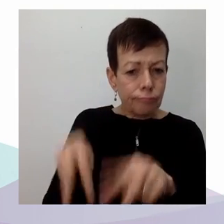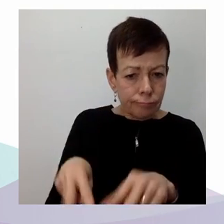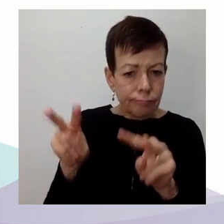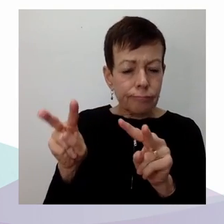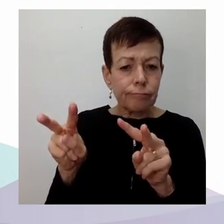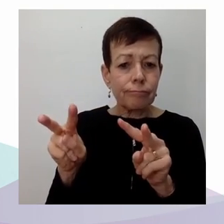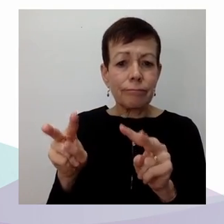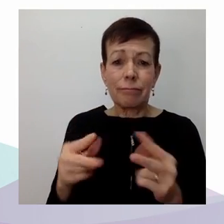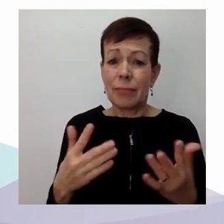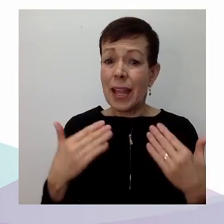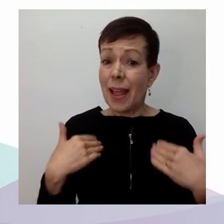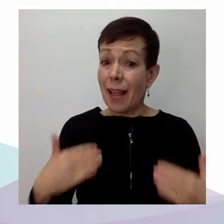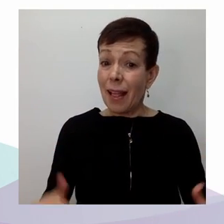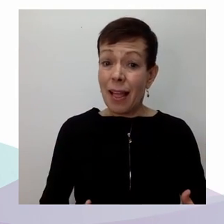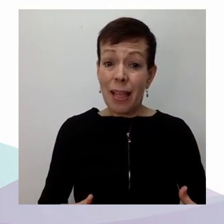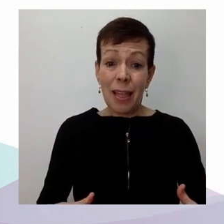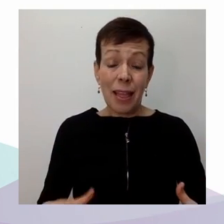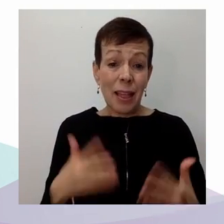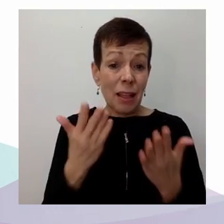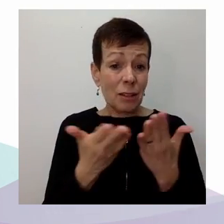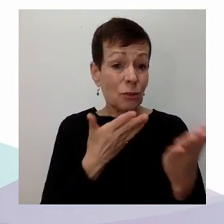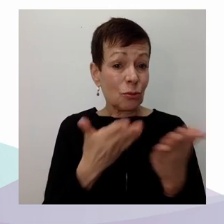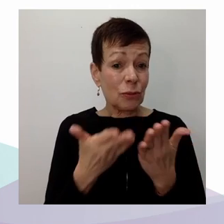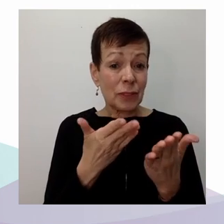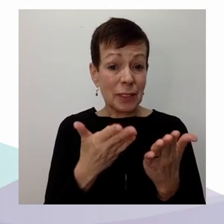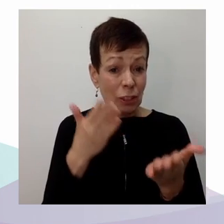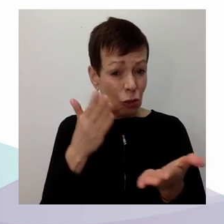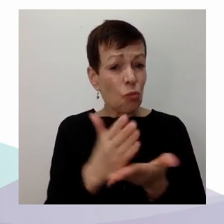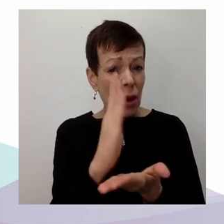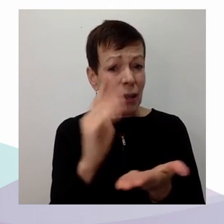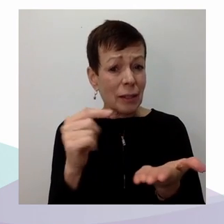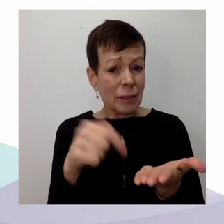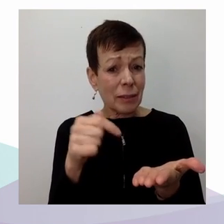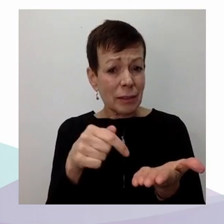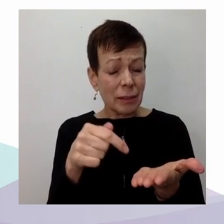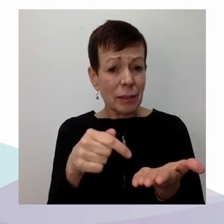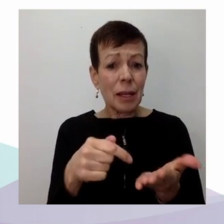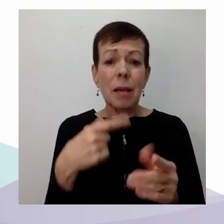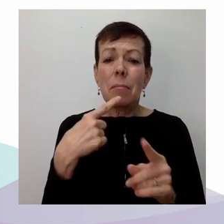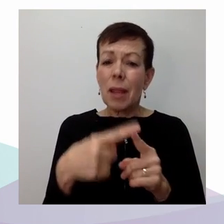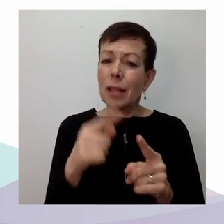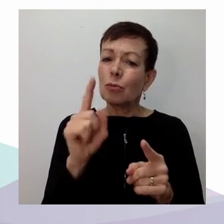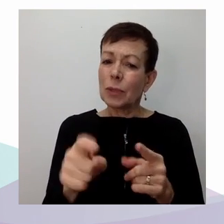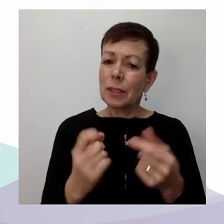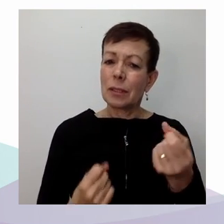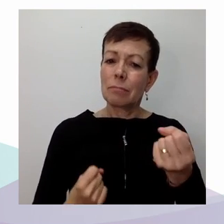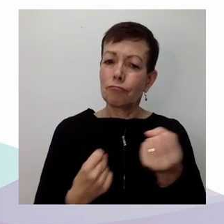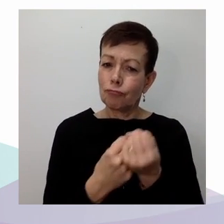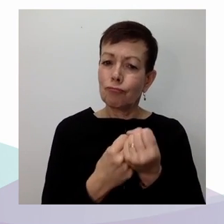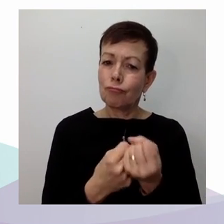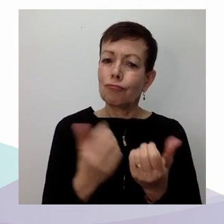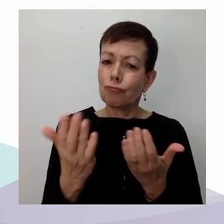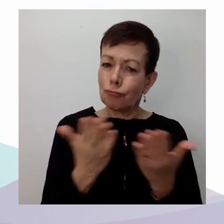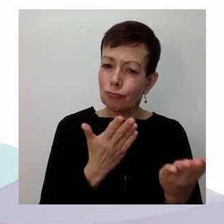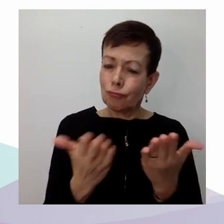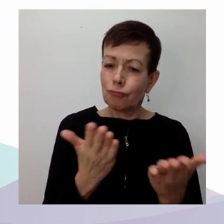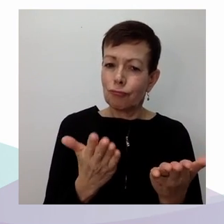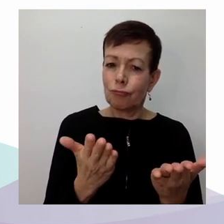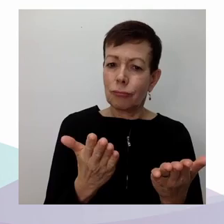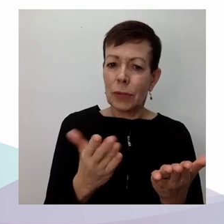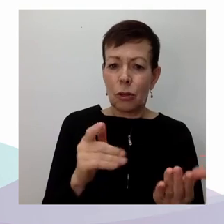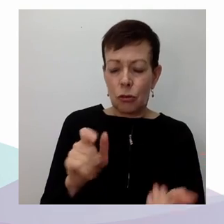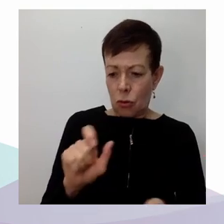mesures, des services, du soutien qui est véritablement adapté aux réalités du terrain, des approches